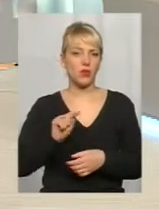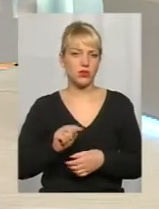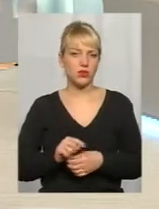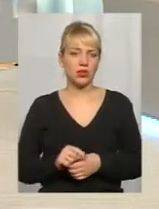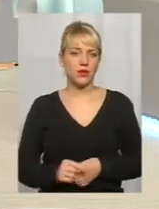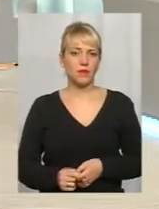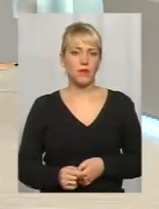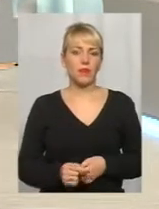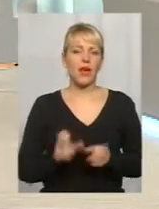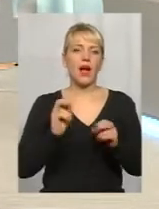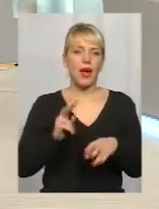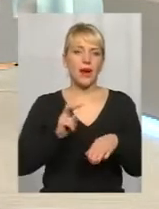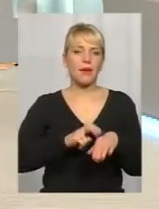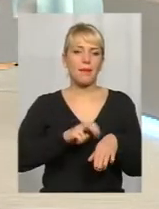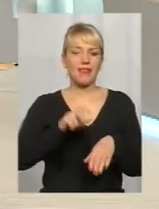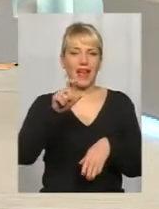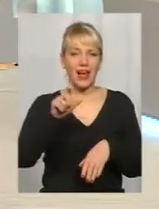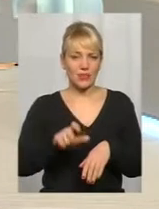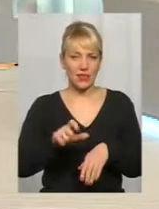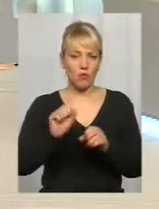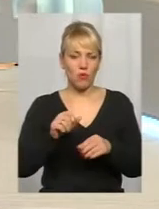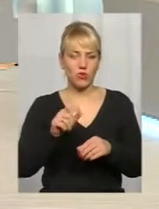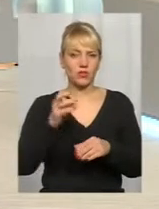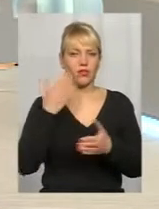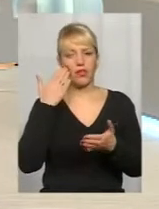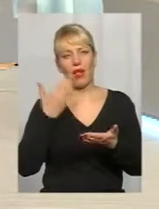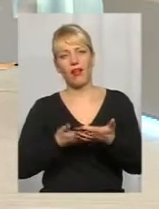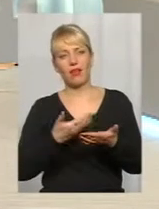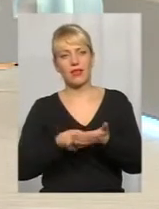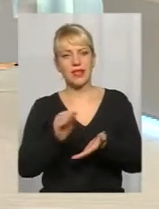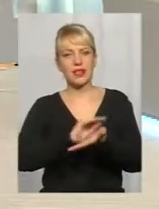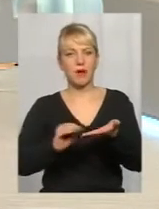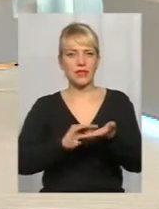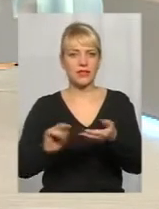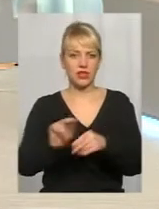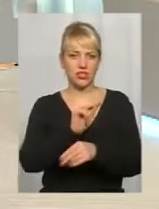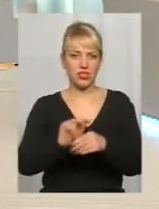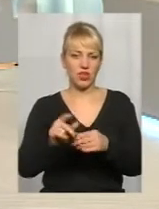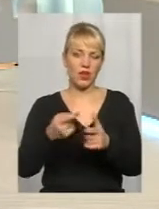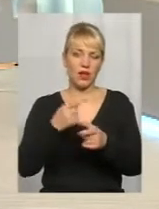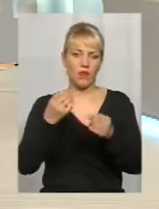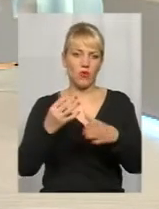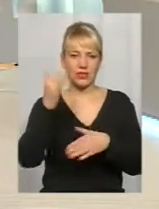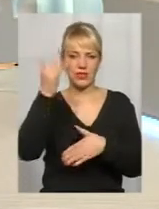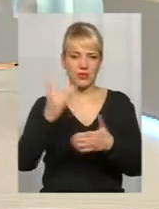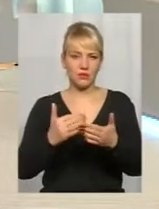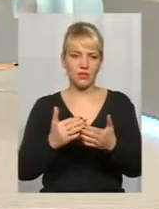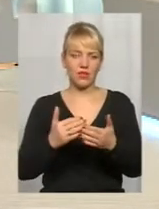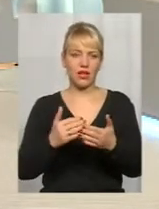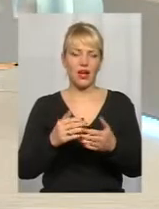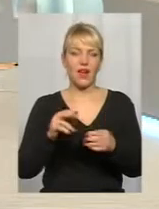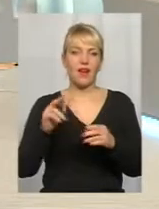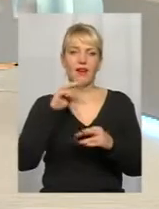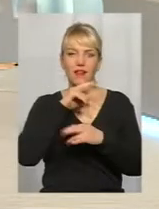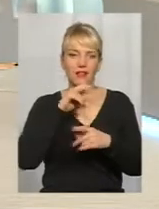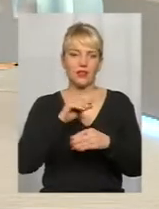как педиатр может на глаз взять, написать какое-то лечение или же просто в список лекарств добавить только эндорферон и там,